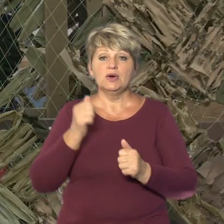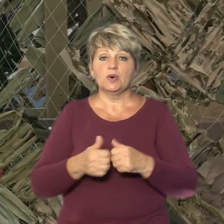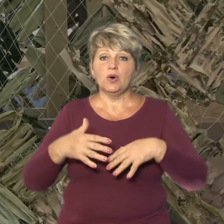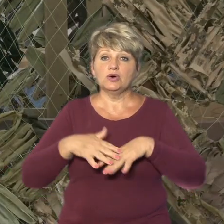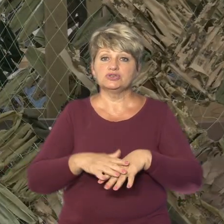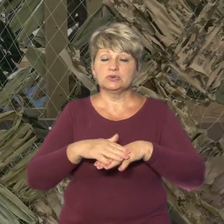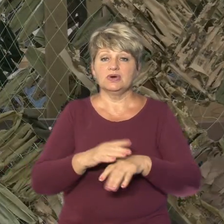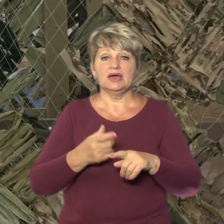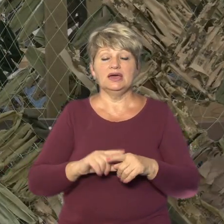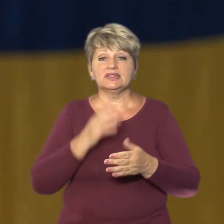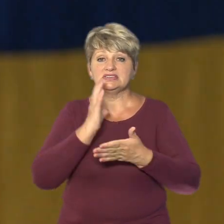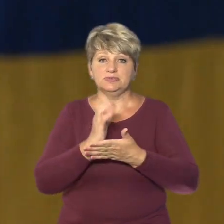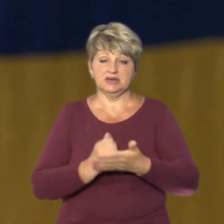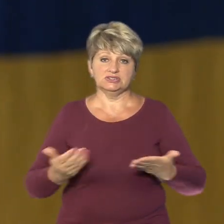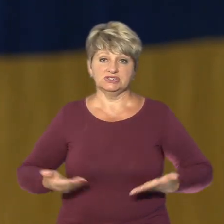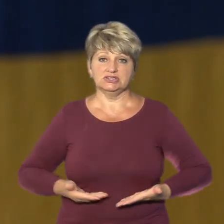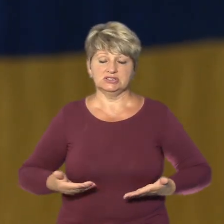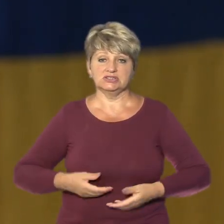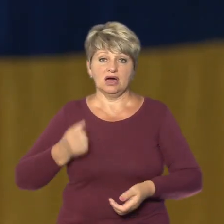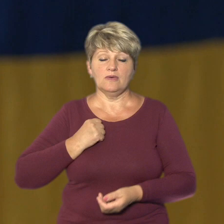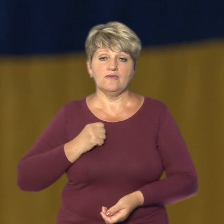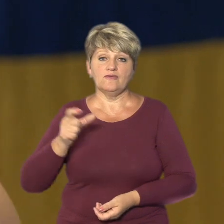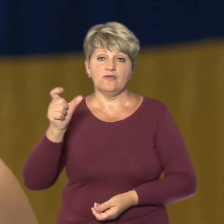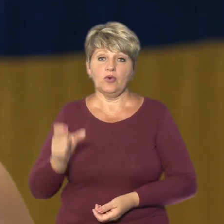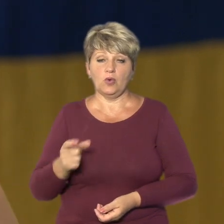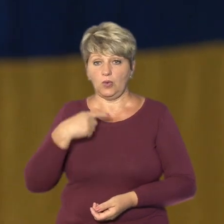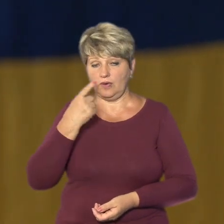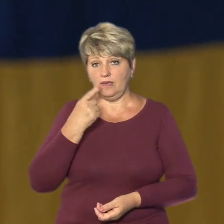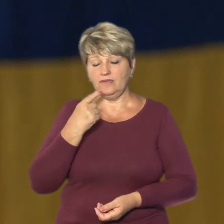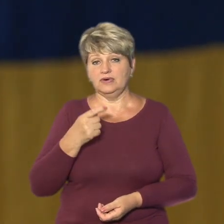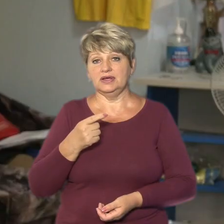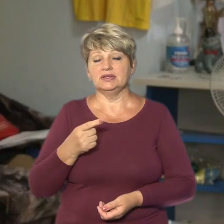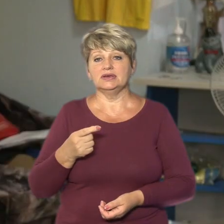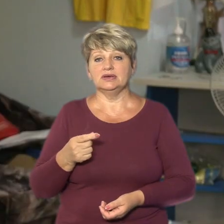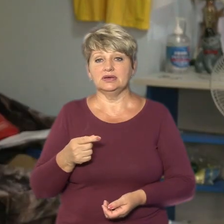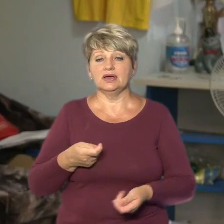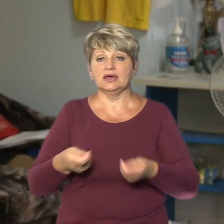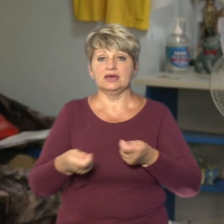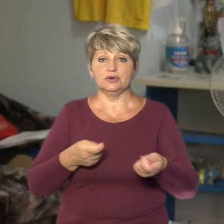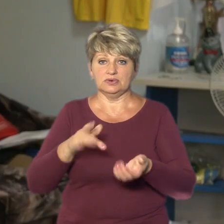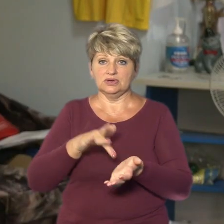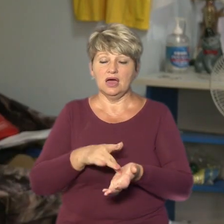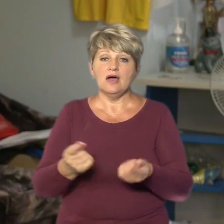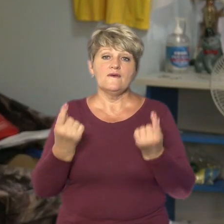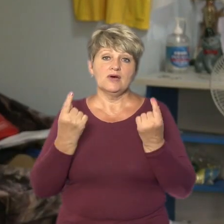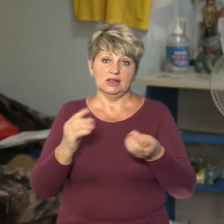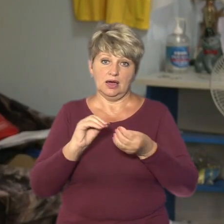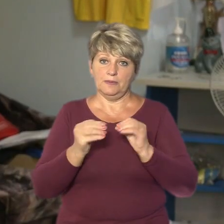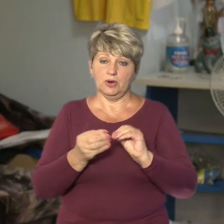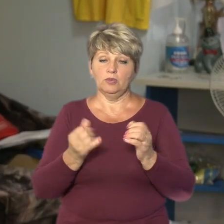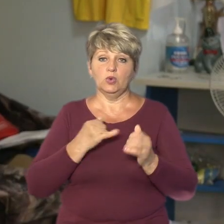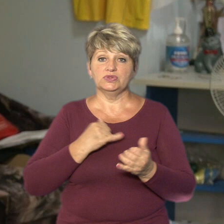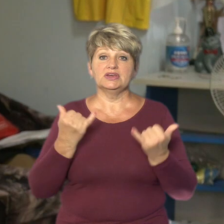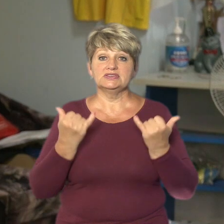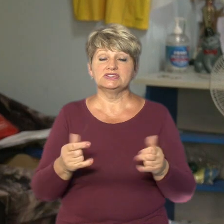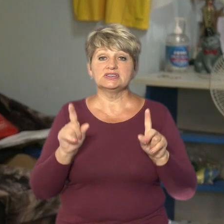– не одне збережене життя військових, каже голова Центру допомоги армії Оксана Циганок. Велика проблема в цьому, тому що в нас зараз навіть